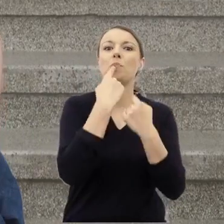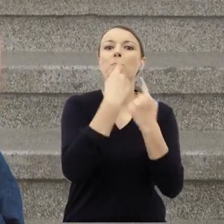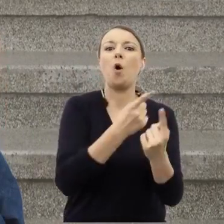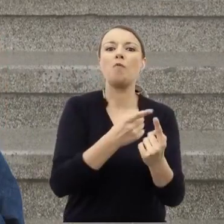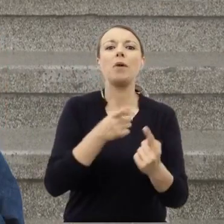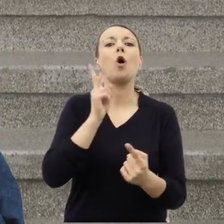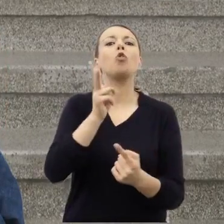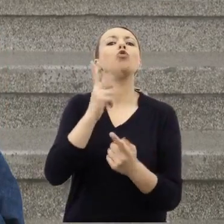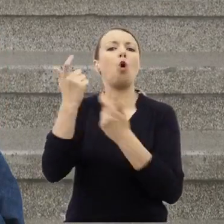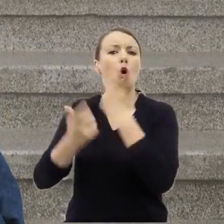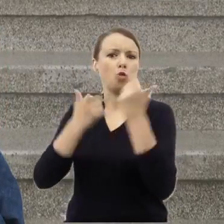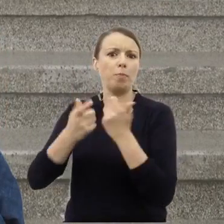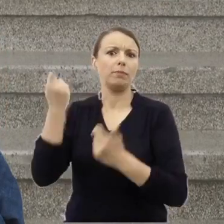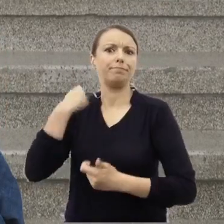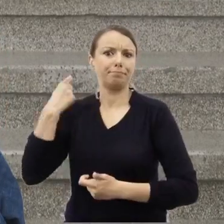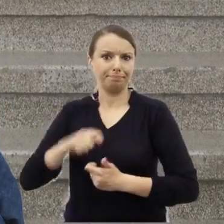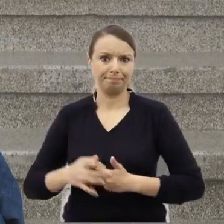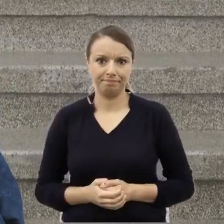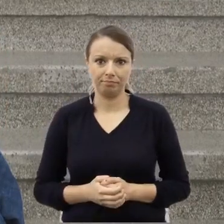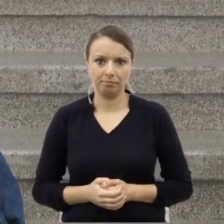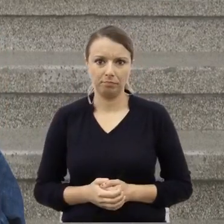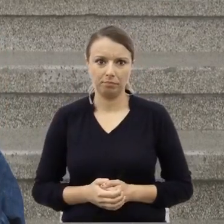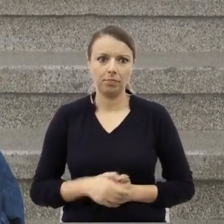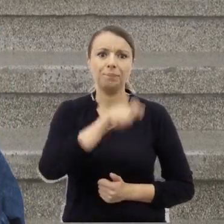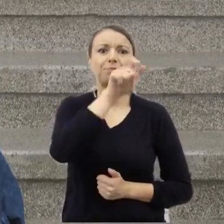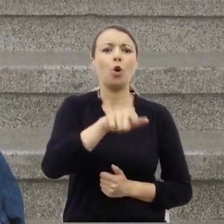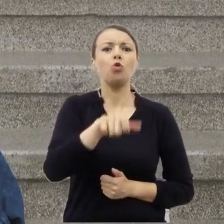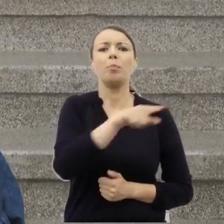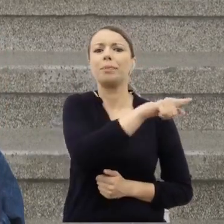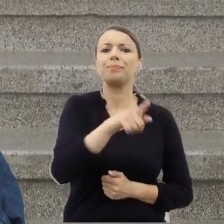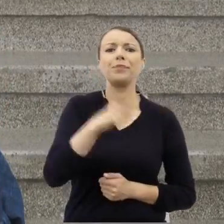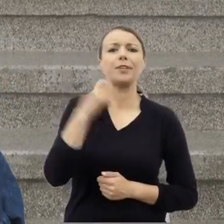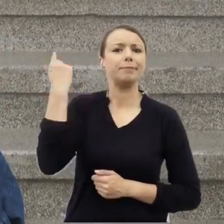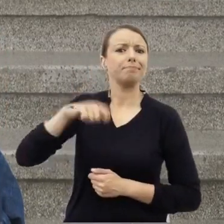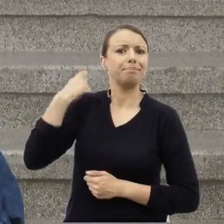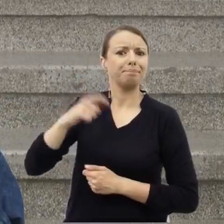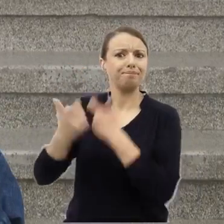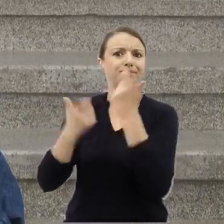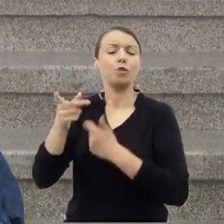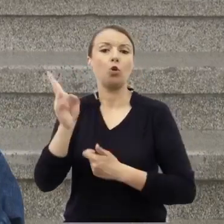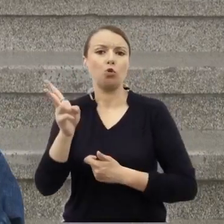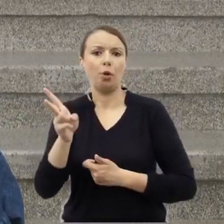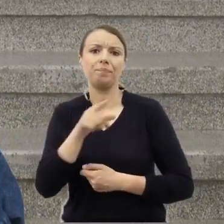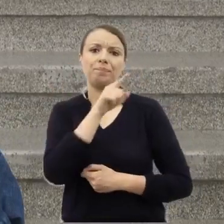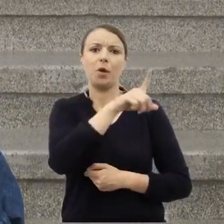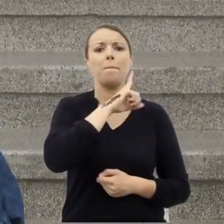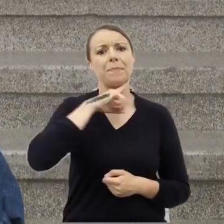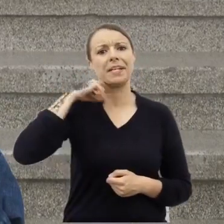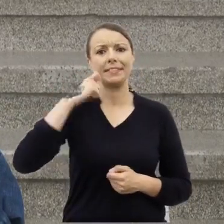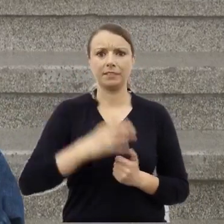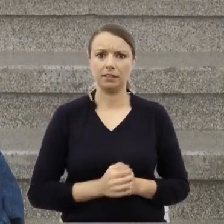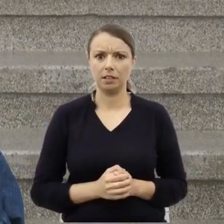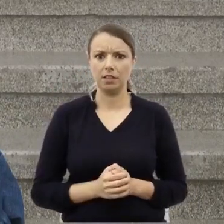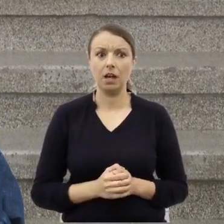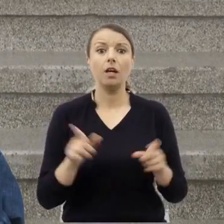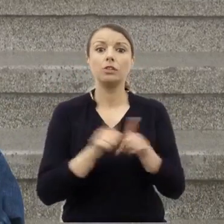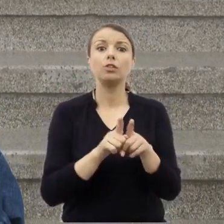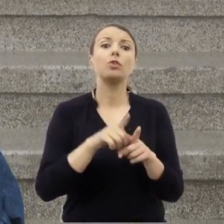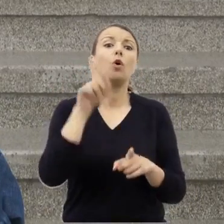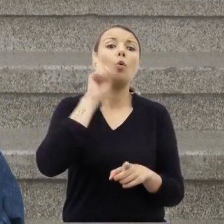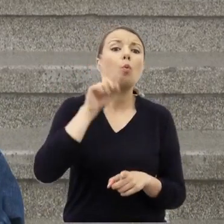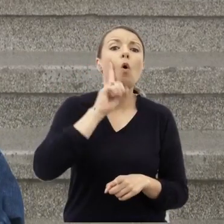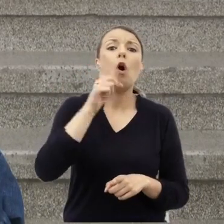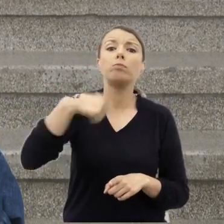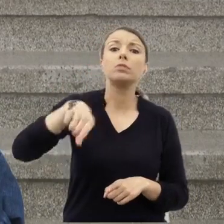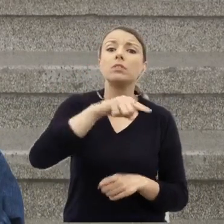Sprawcy pogromu kieleckiego to są przede wszystkim milicjanci oraz chłopcy z poboru,